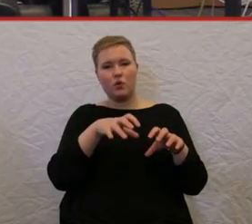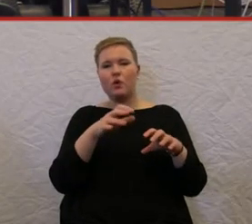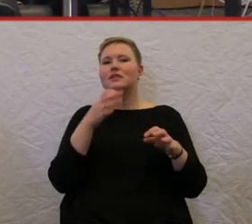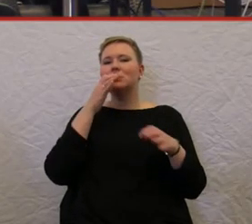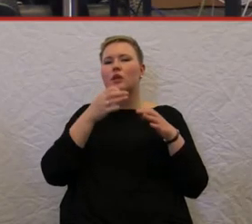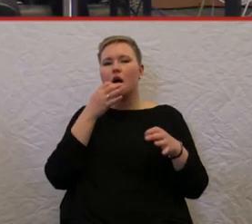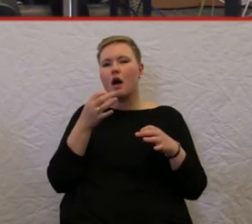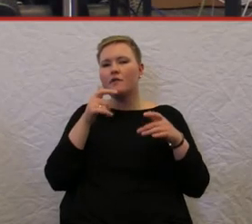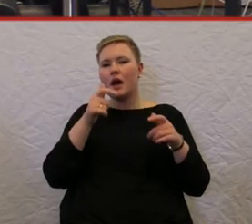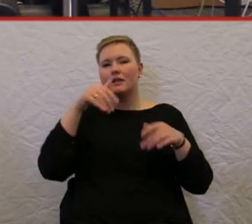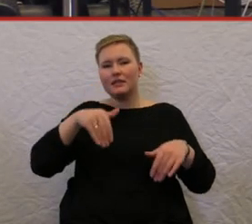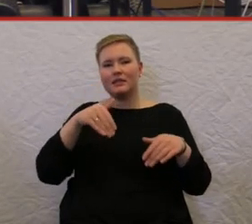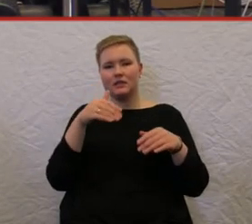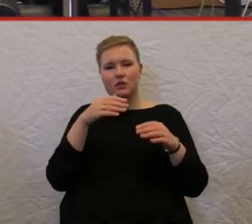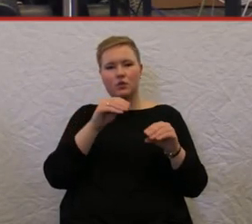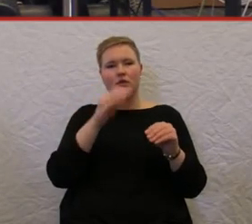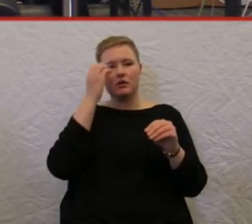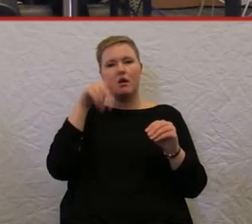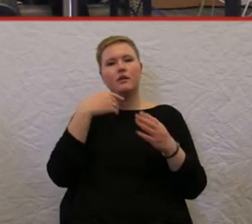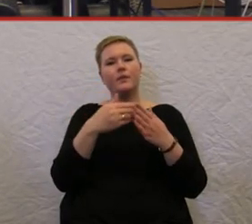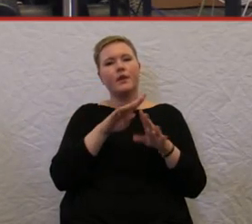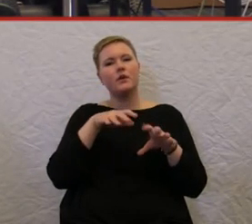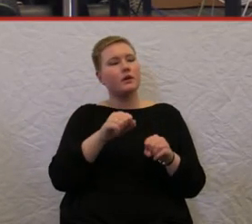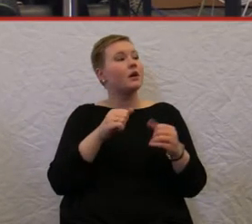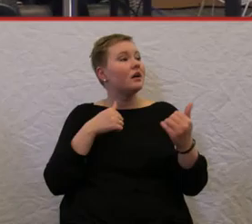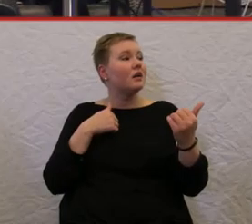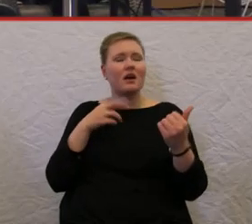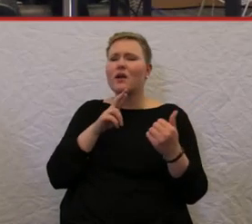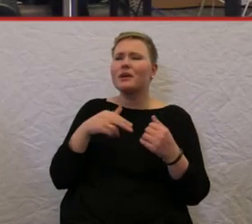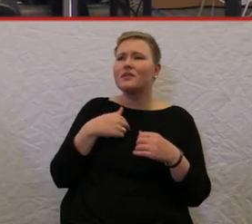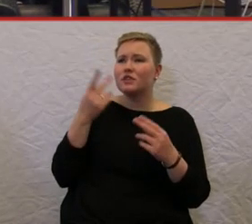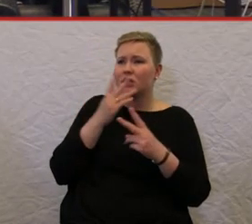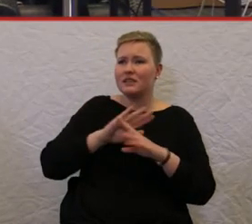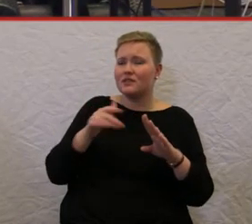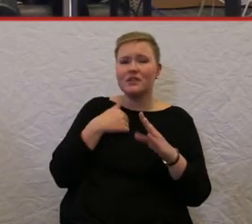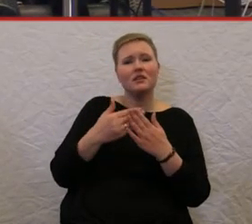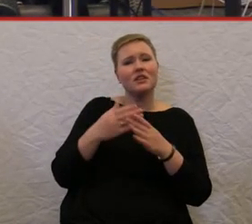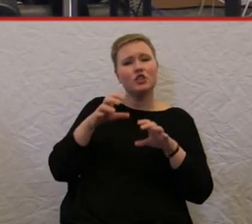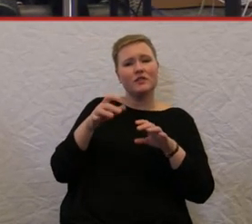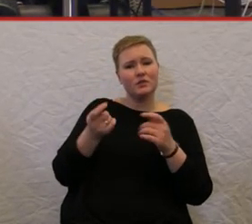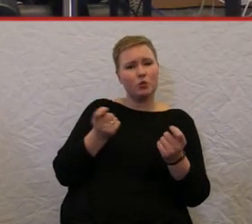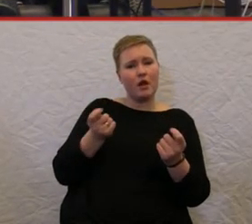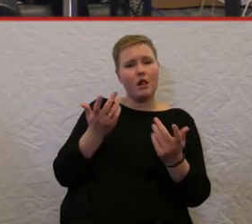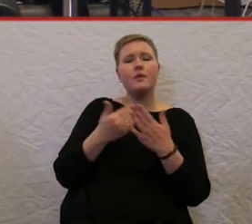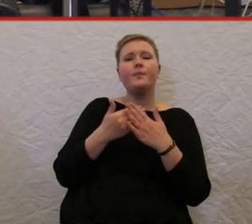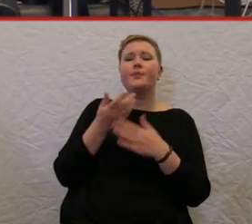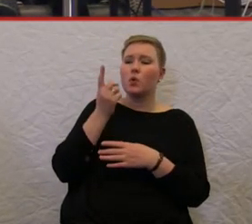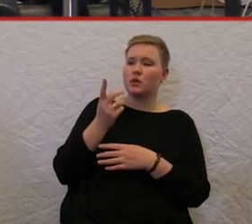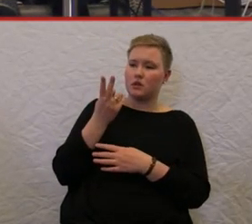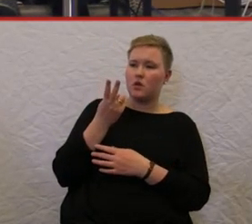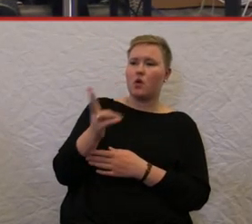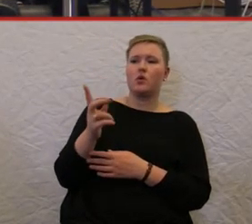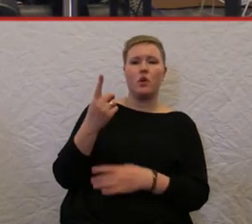natürlich auch einen Zugriff dort haben. Aber das ist ja ein Geschäftsmodell. Ich verstehe das Absurde halt nicht. Es gibt das Geschäftsmodell, dass es 100 Euro